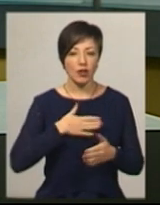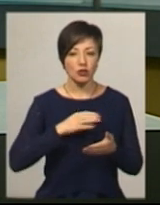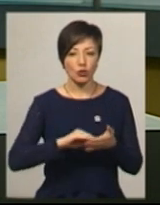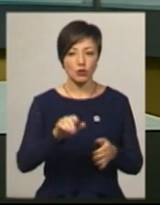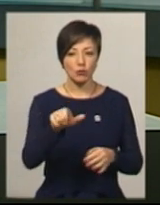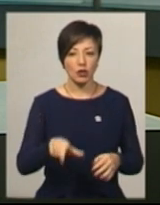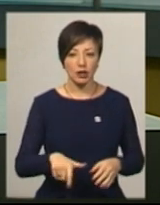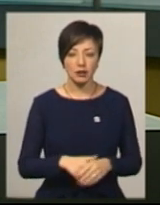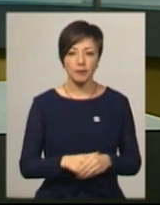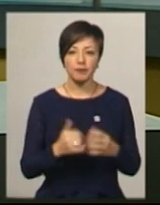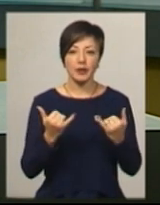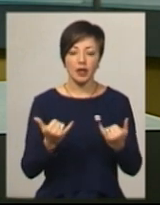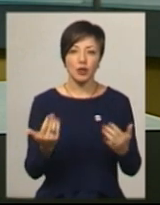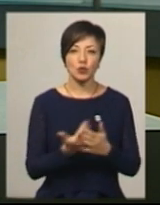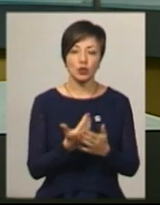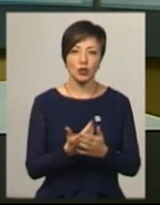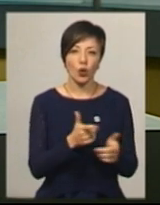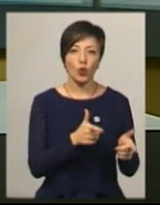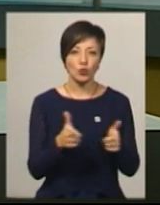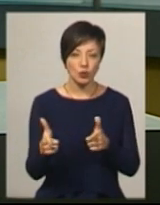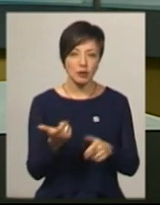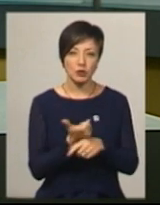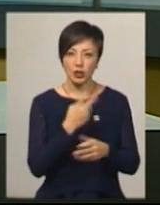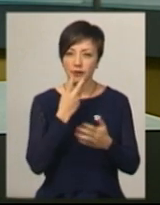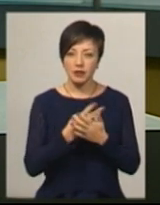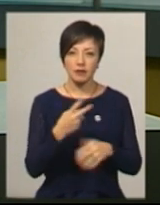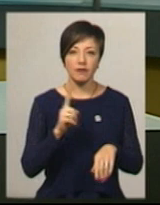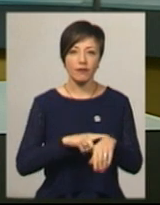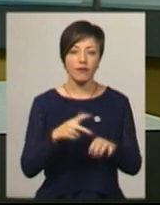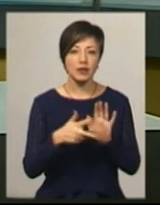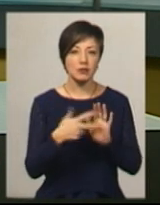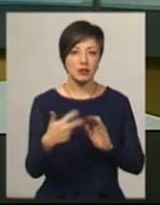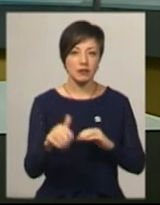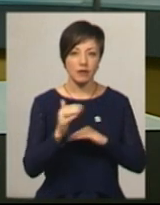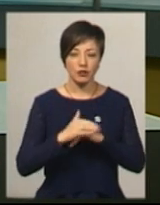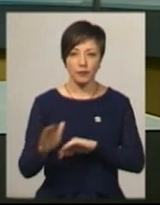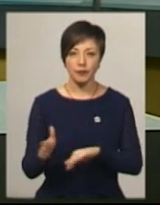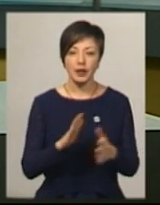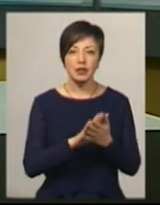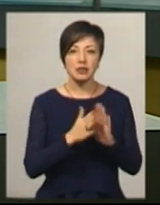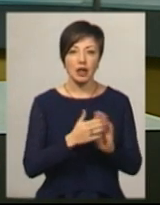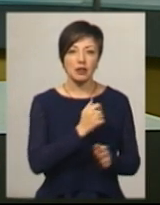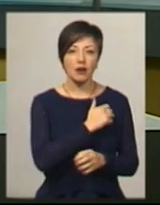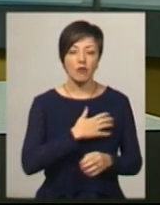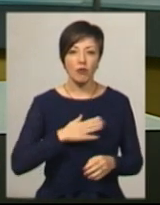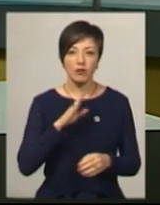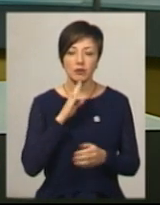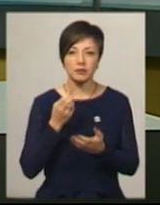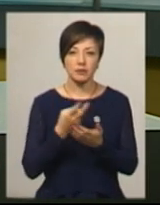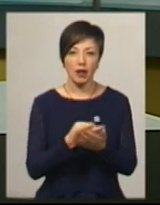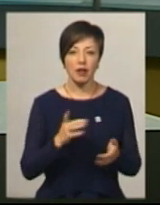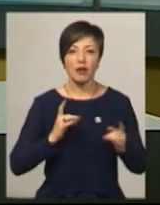кореспондентка. Наразі сюжет готується до ефіру, більше дивіться о 20.30. Стан травмованої, яка перебуває у